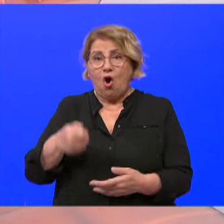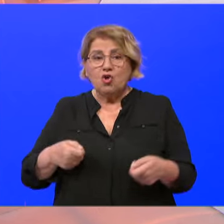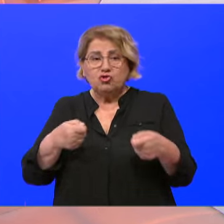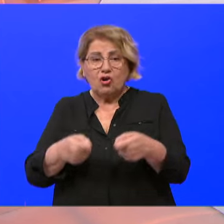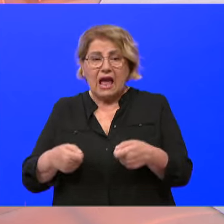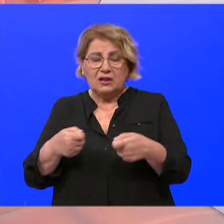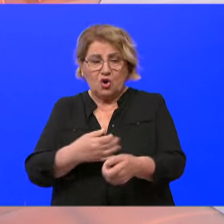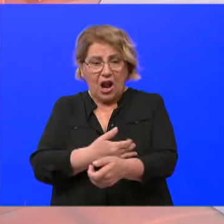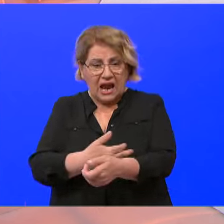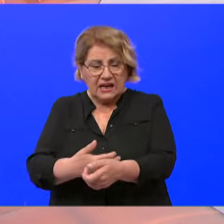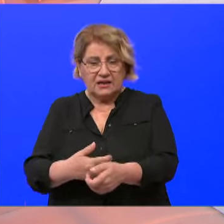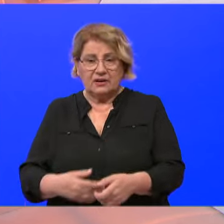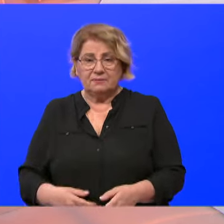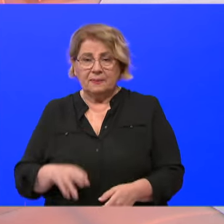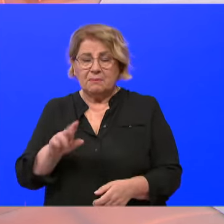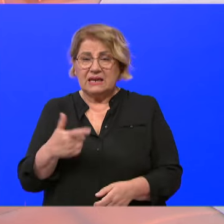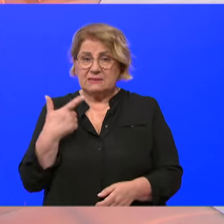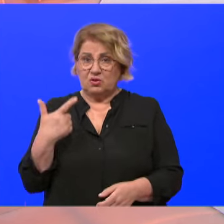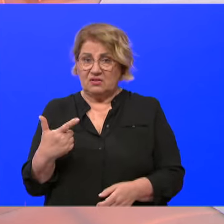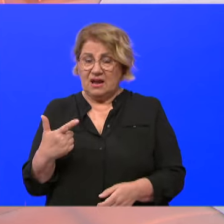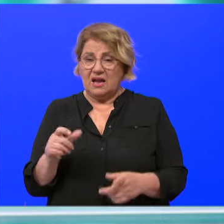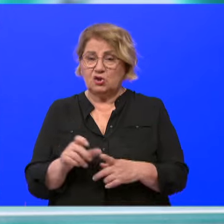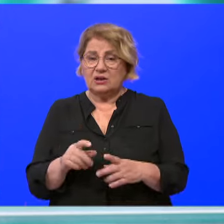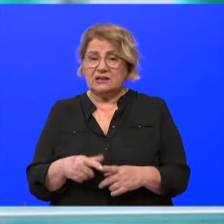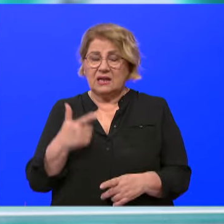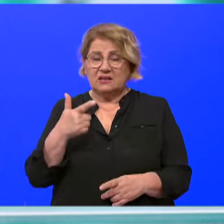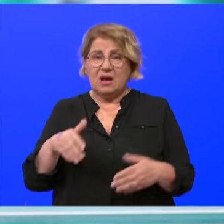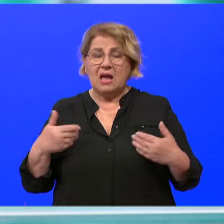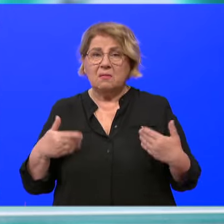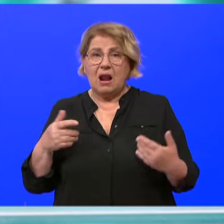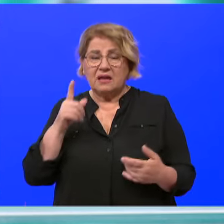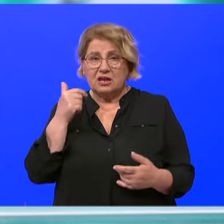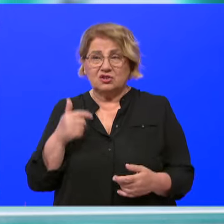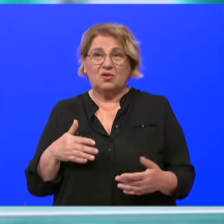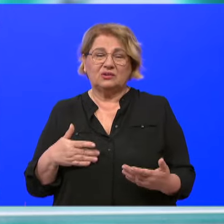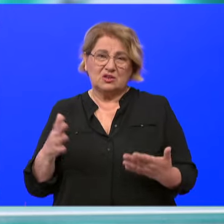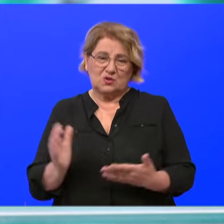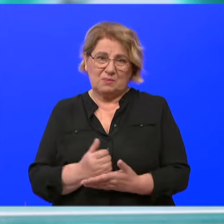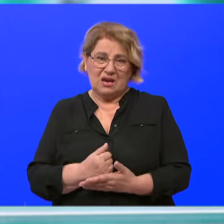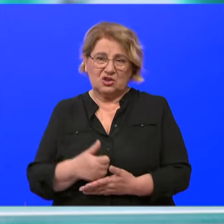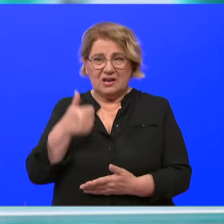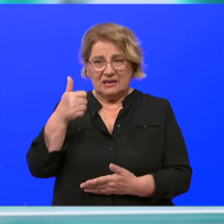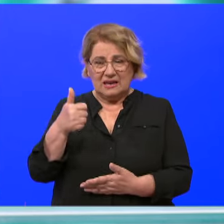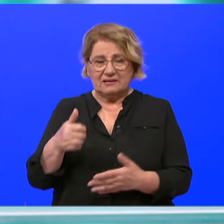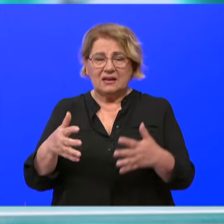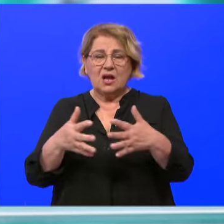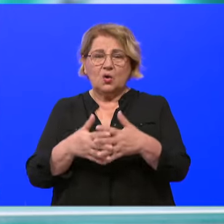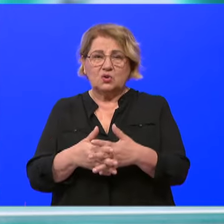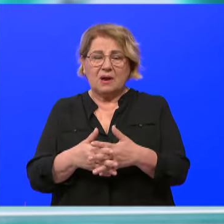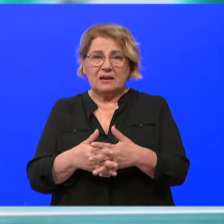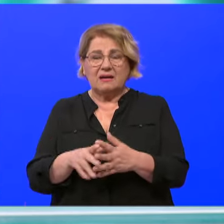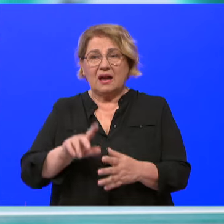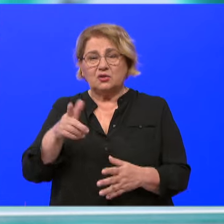od tih imali smo dva donatora i dva mlada života su spašene, jedan u Varaždinu, jedan u Španjolskom, u